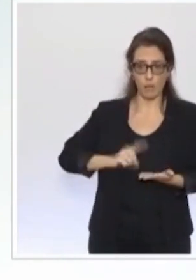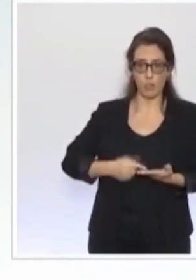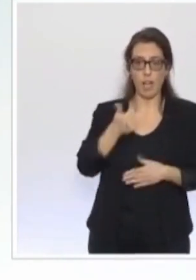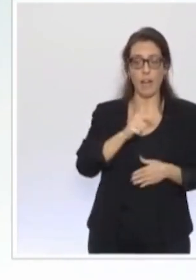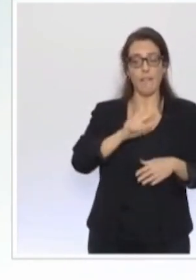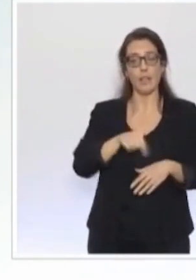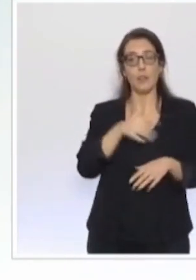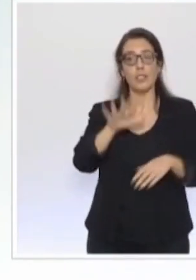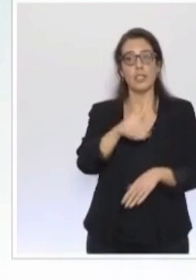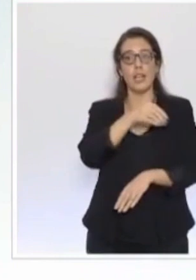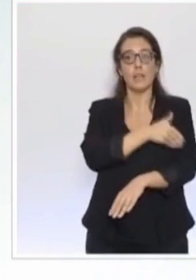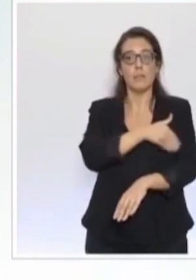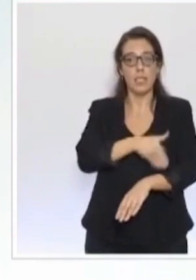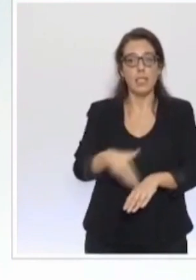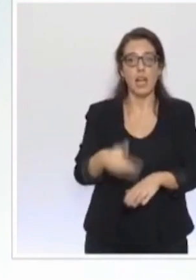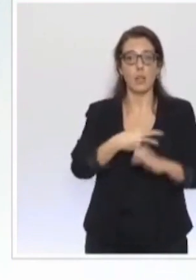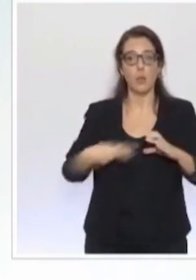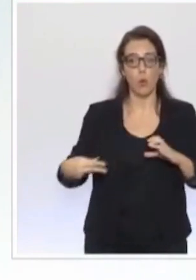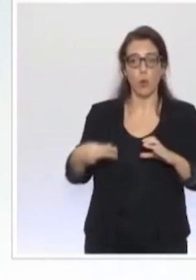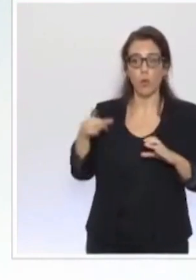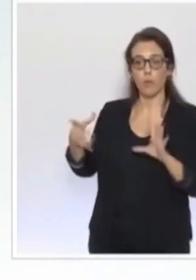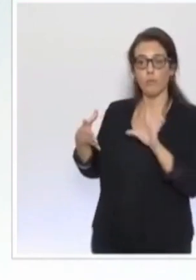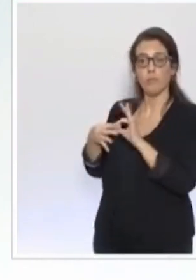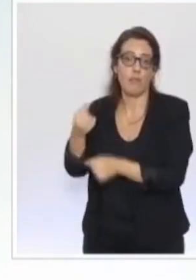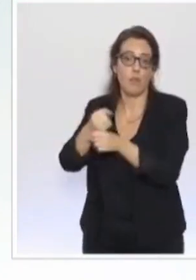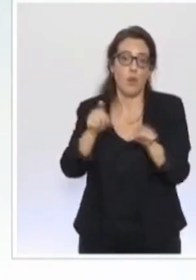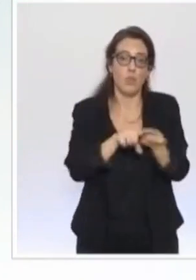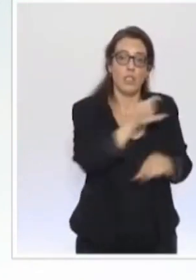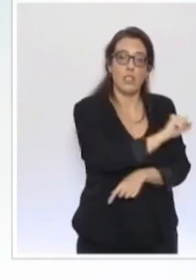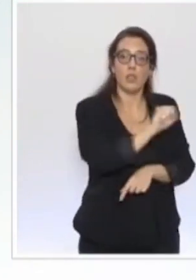'euros dans le budget de la Sécurité sociale pour 2021.